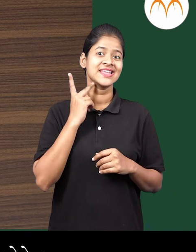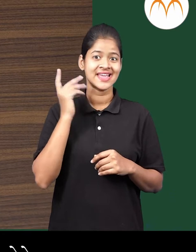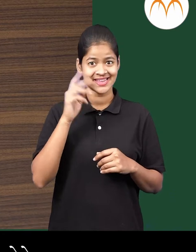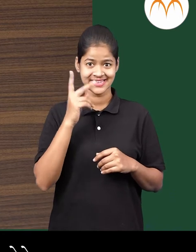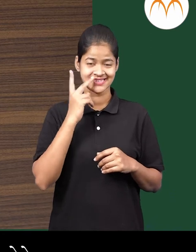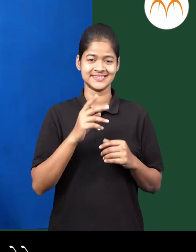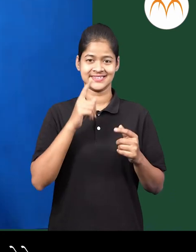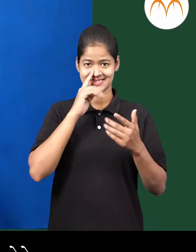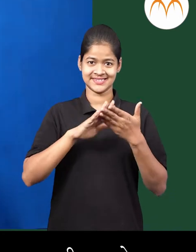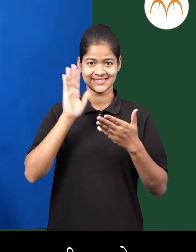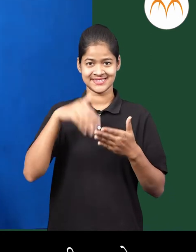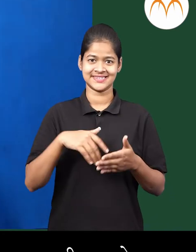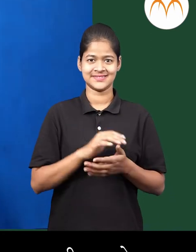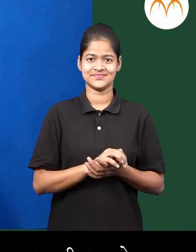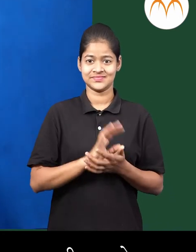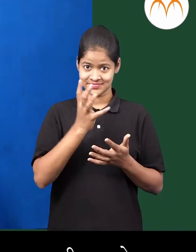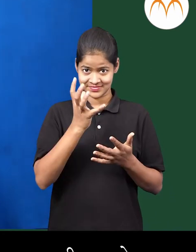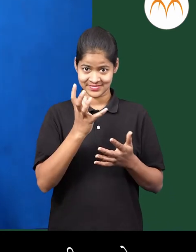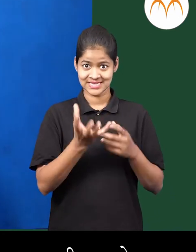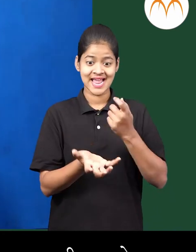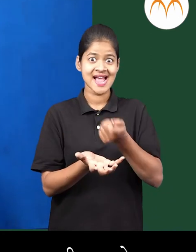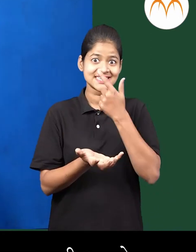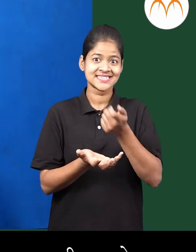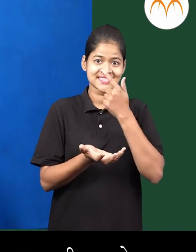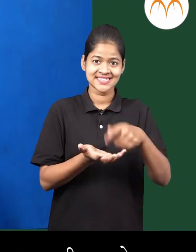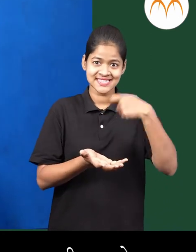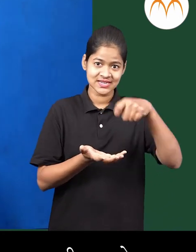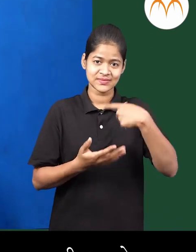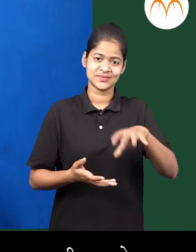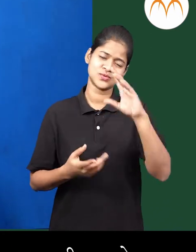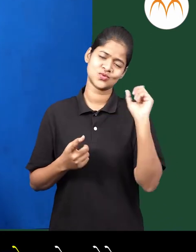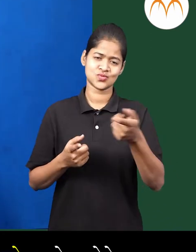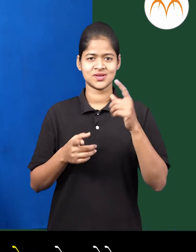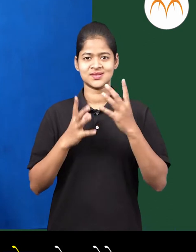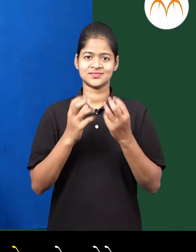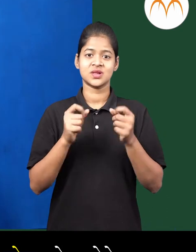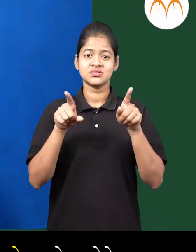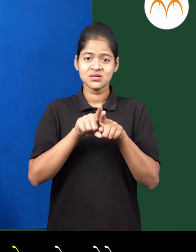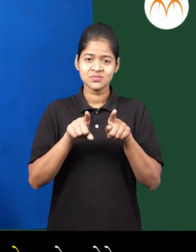होतेस्यू